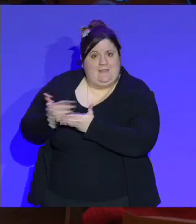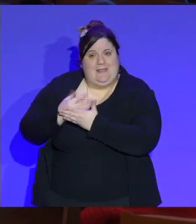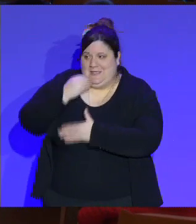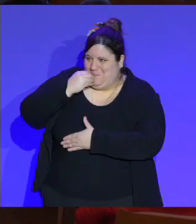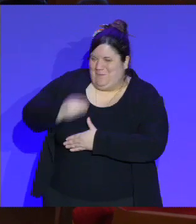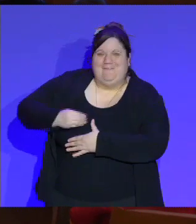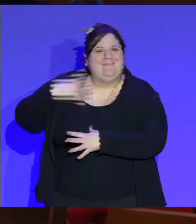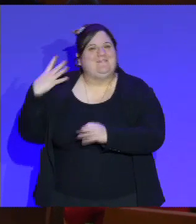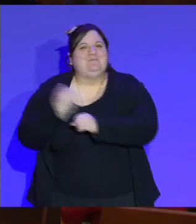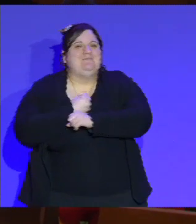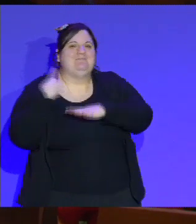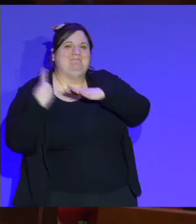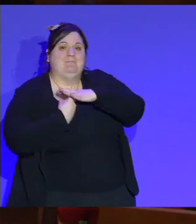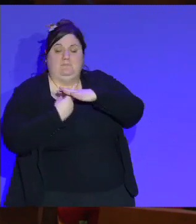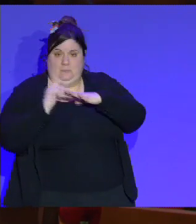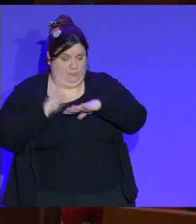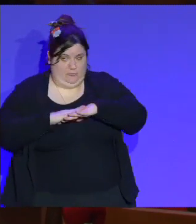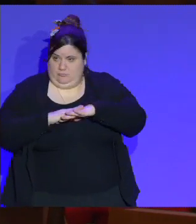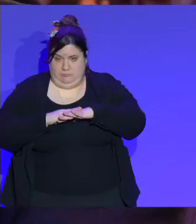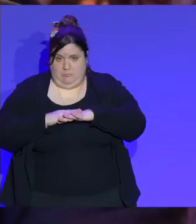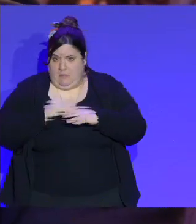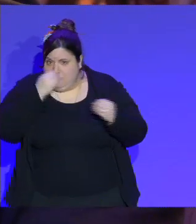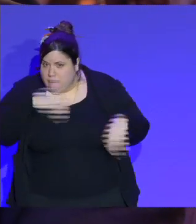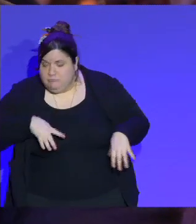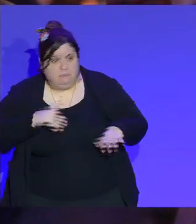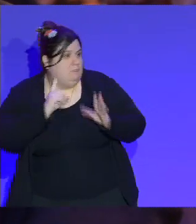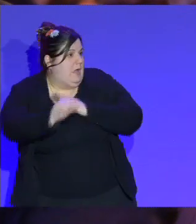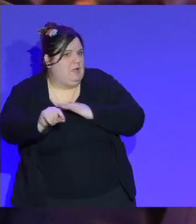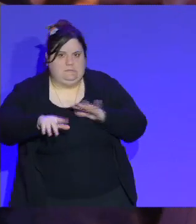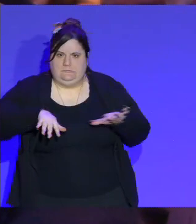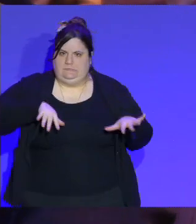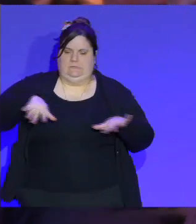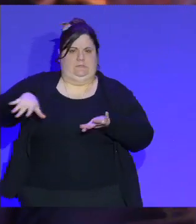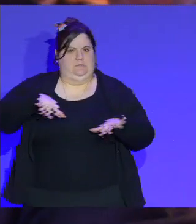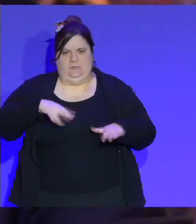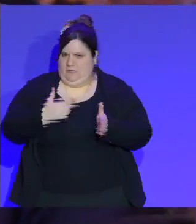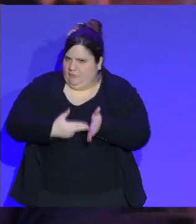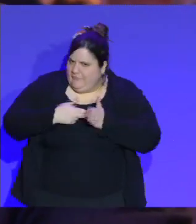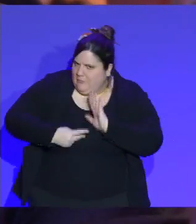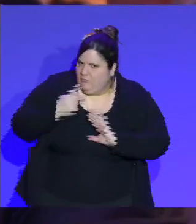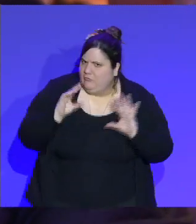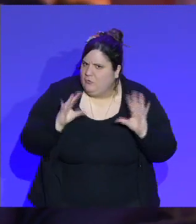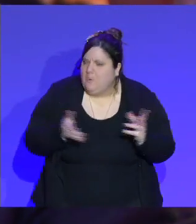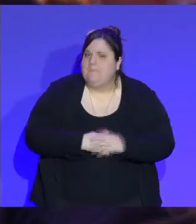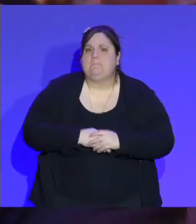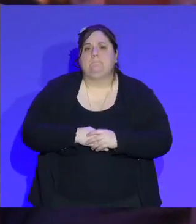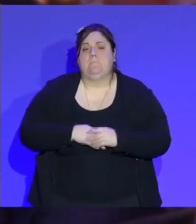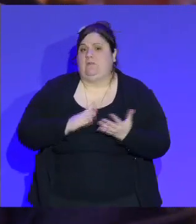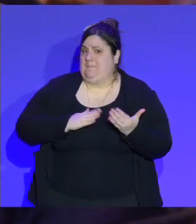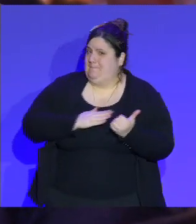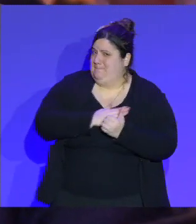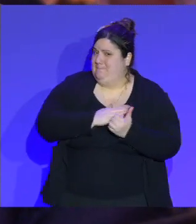on a un sujet sur l'inadéquation entre l'offre qui existe aujourd'hui et les formations